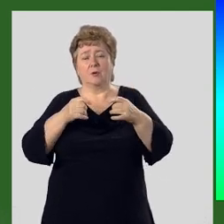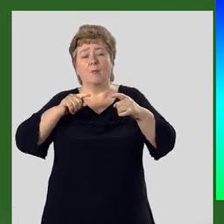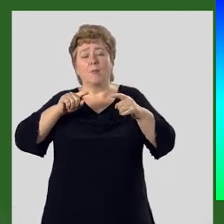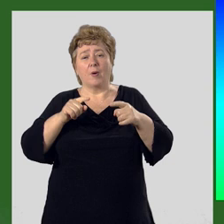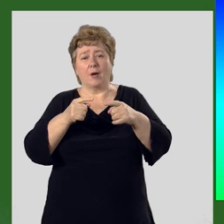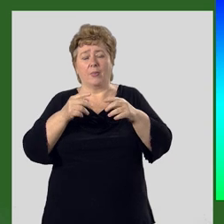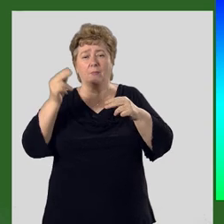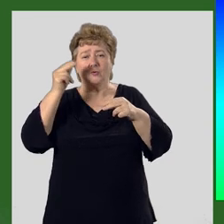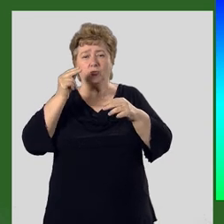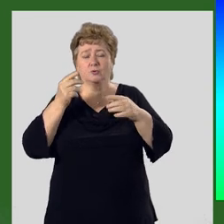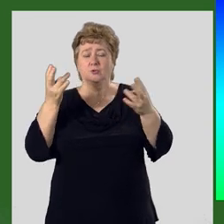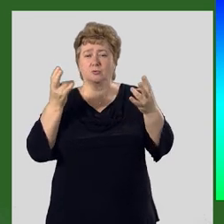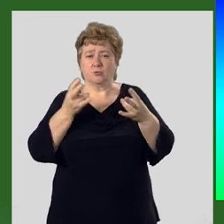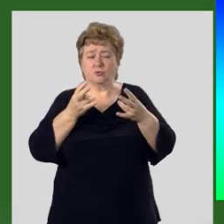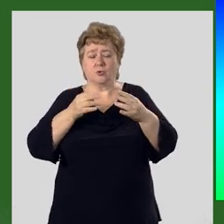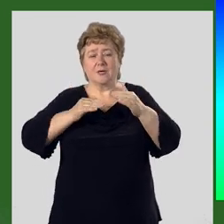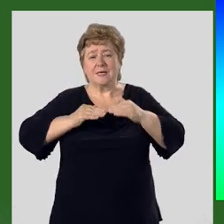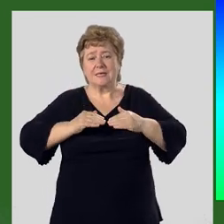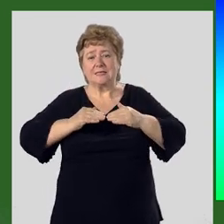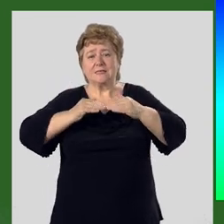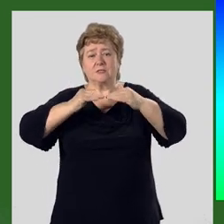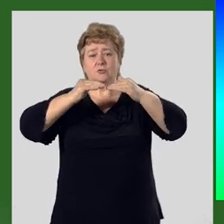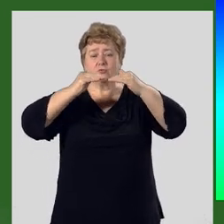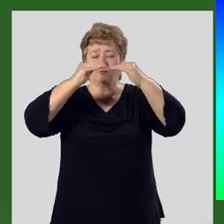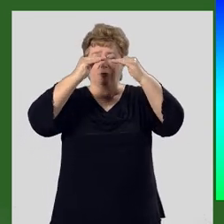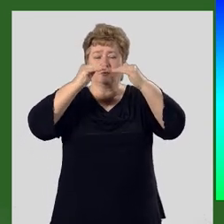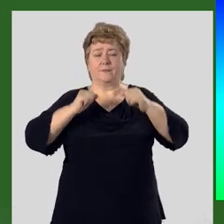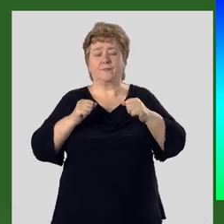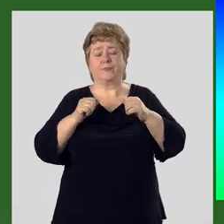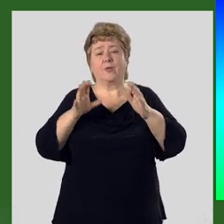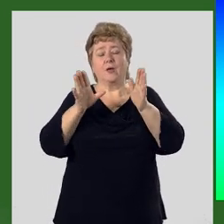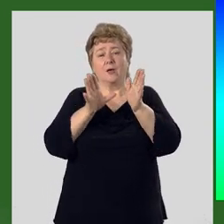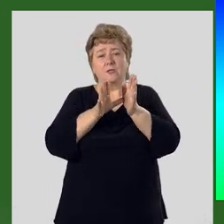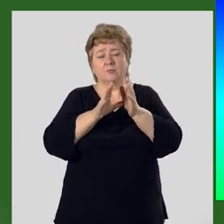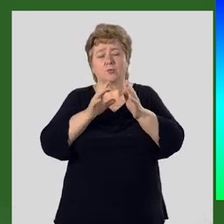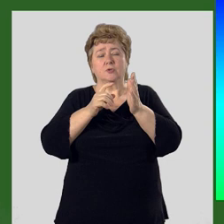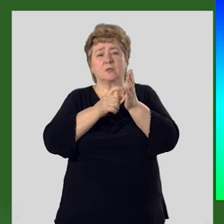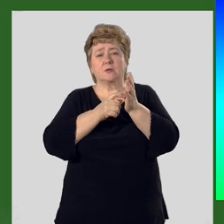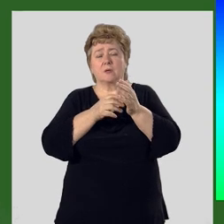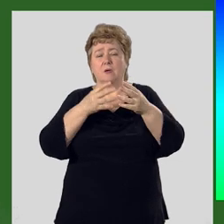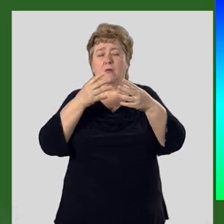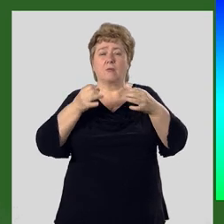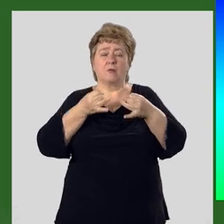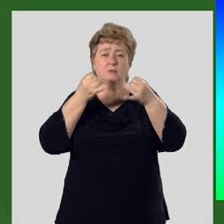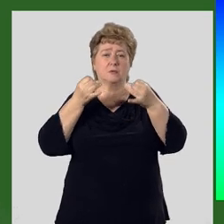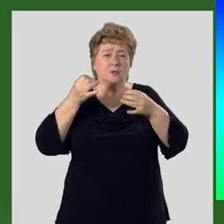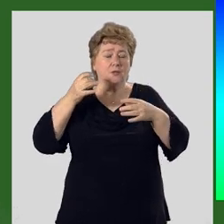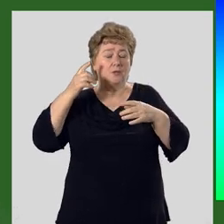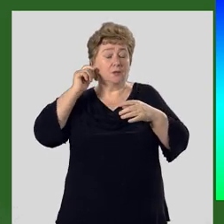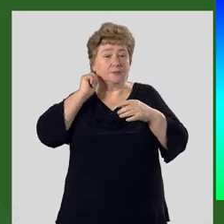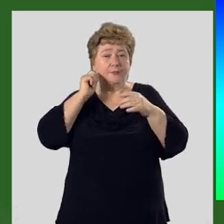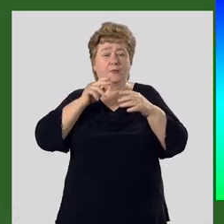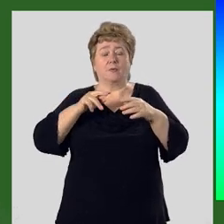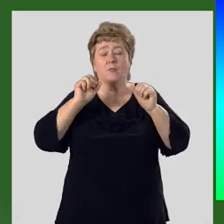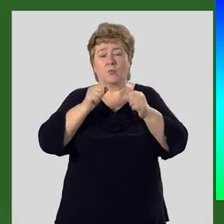поэтому изучать ее нужно снизу вверх. С помощью геохронологической таблицы можно